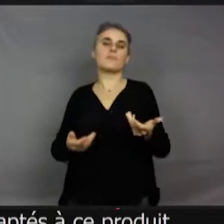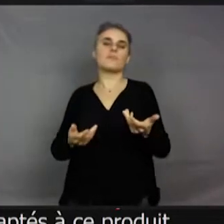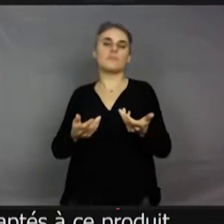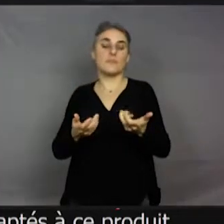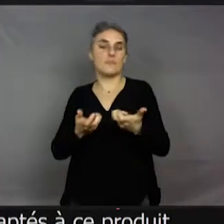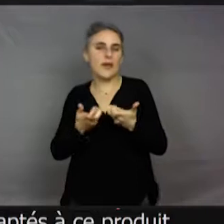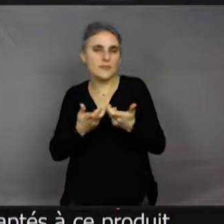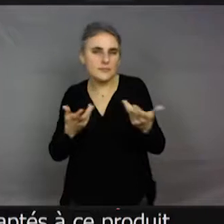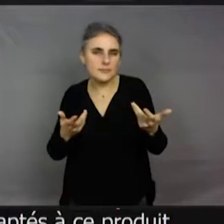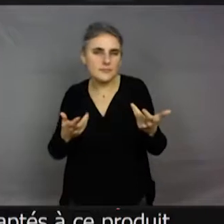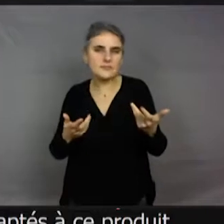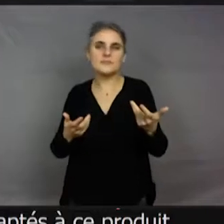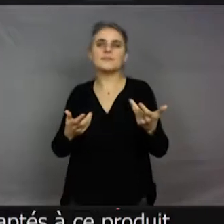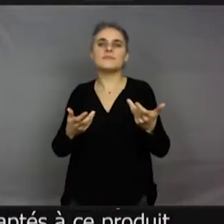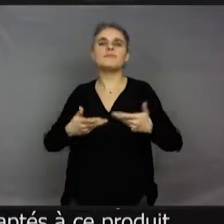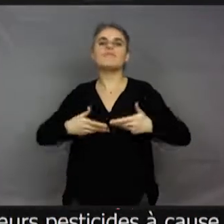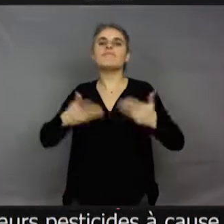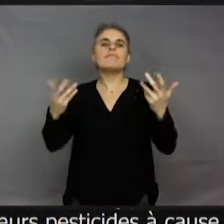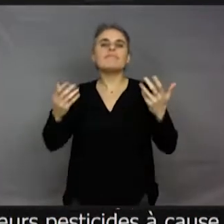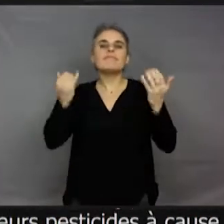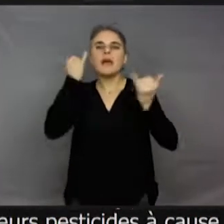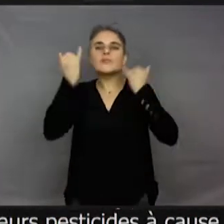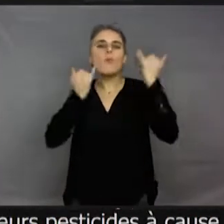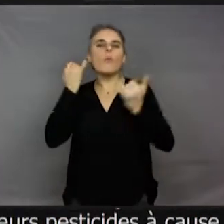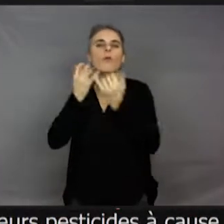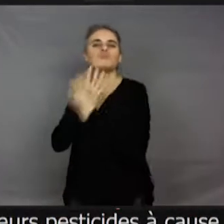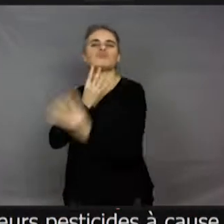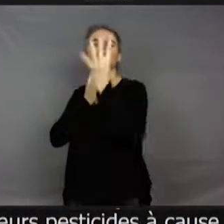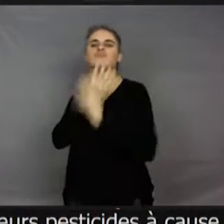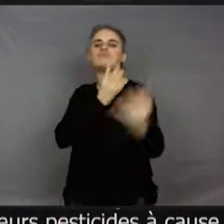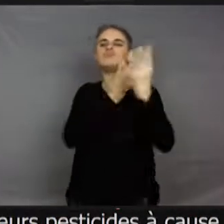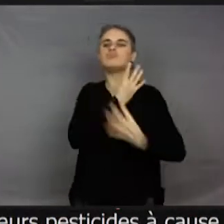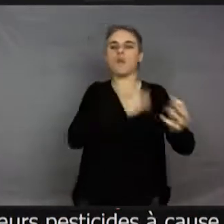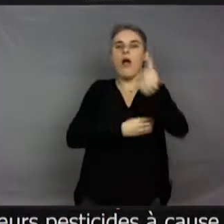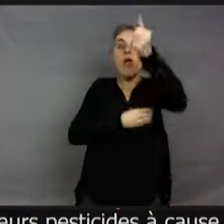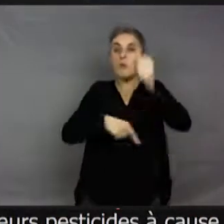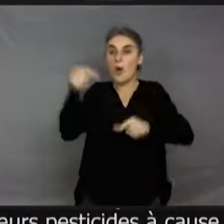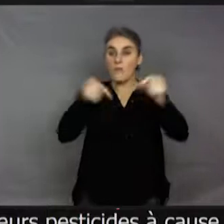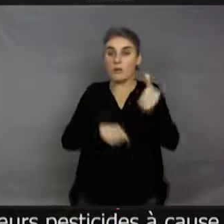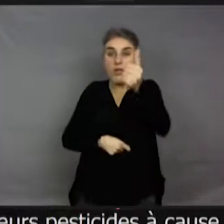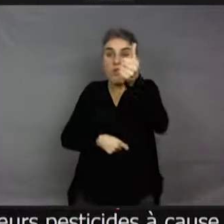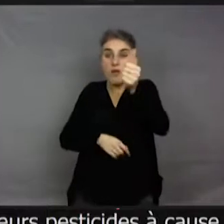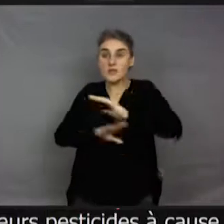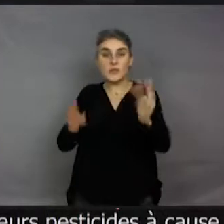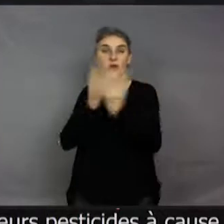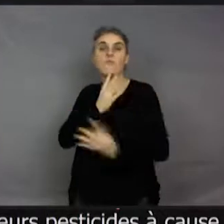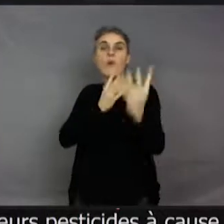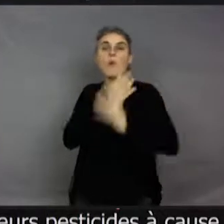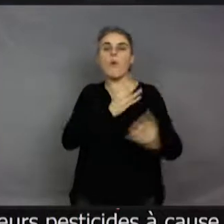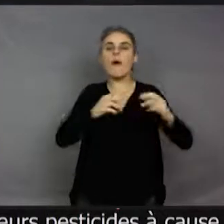vous laissez des hectares de colza, par exemple, et que l'insecte du colza arrive,